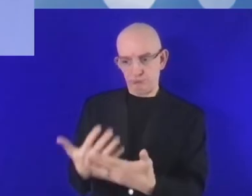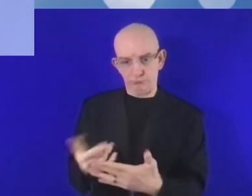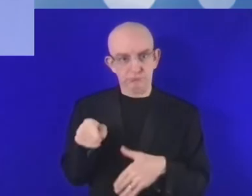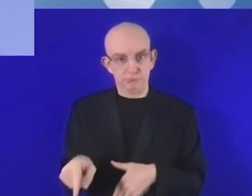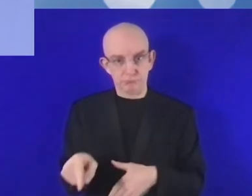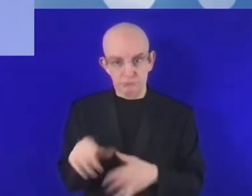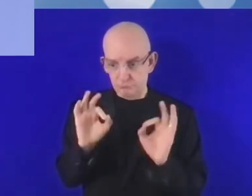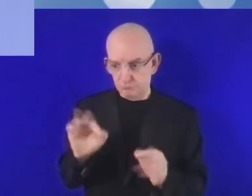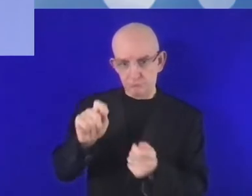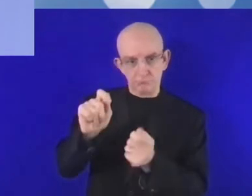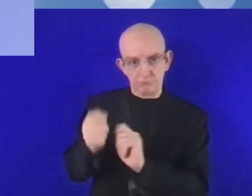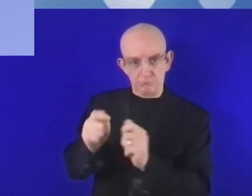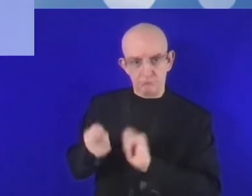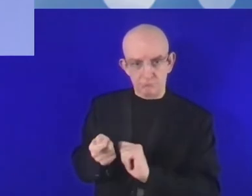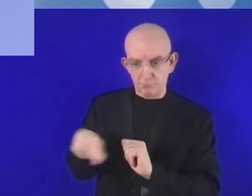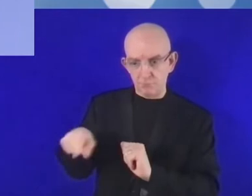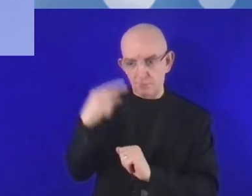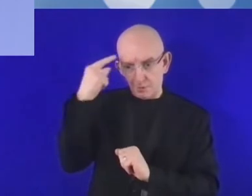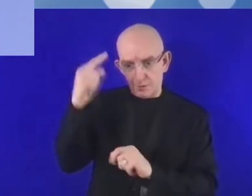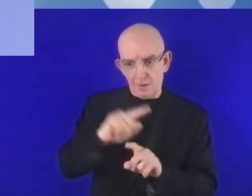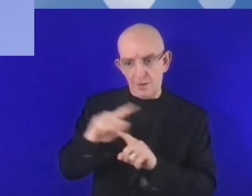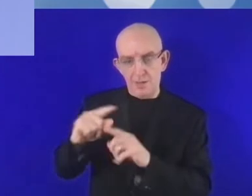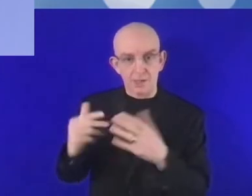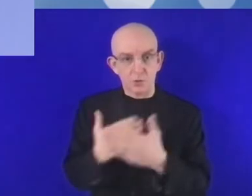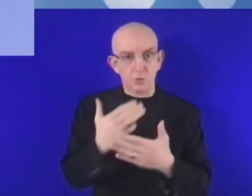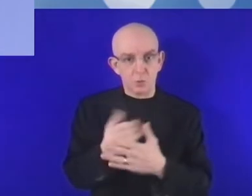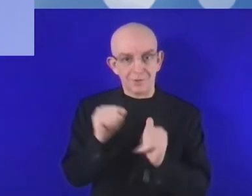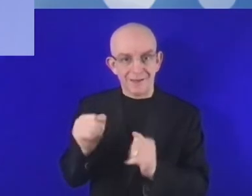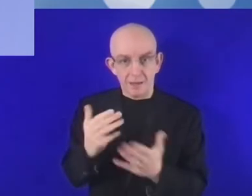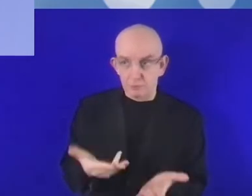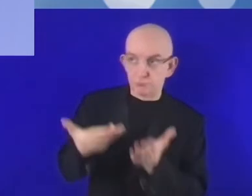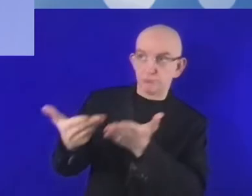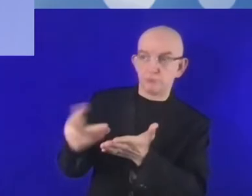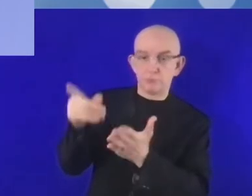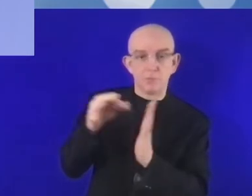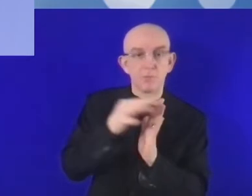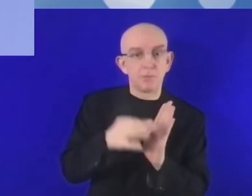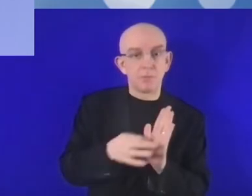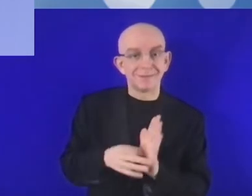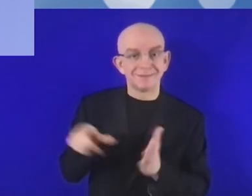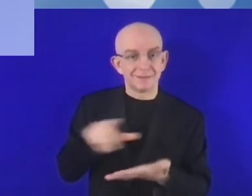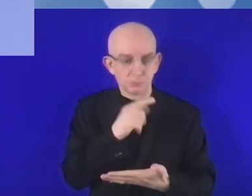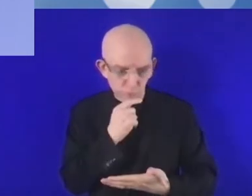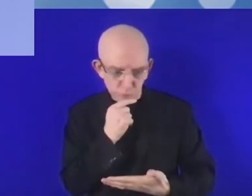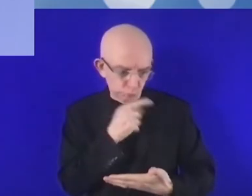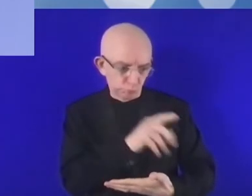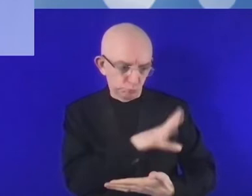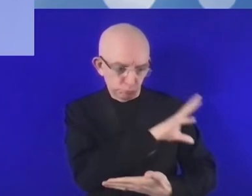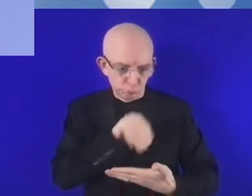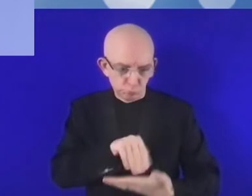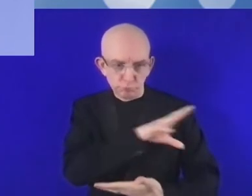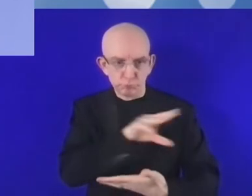mogłyby wspierać innowacje i rozwój nowych technologii. A zatem chcę powiedzieć raz jeszcze, że takie innowacyjne